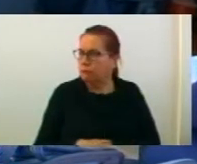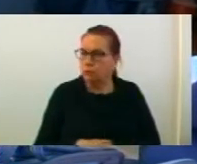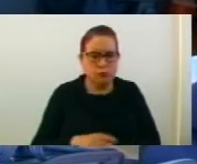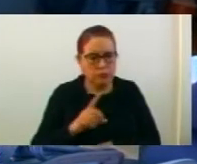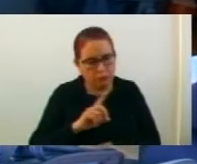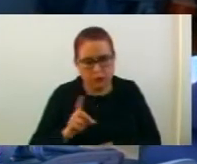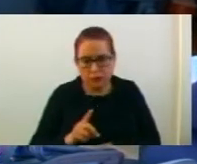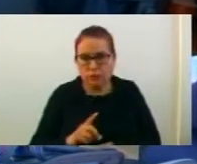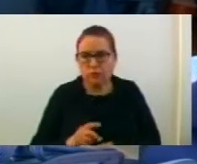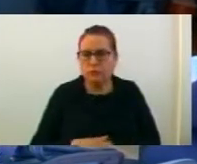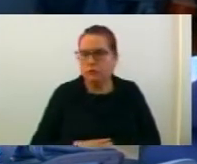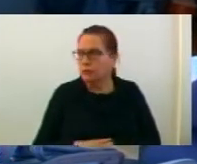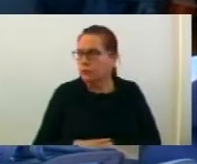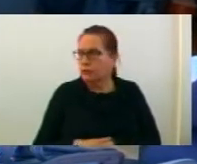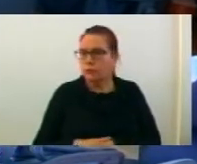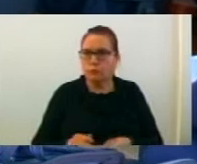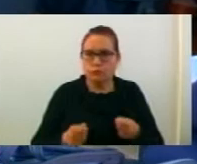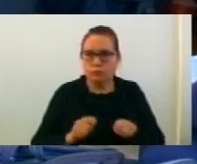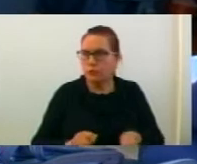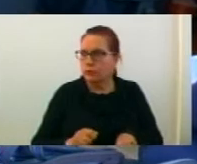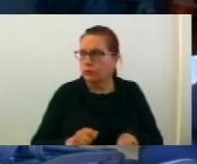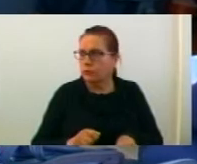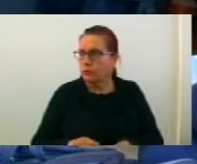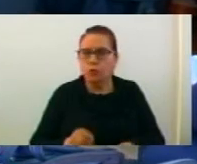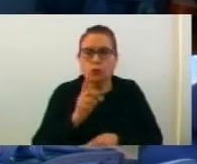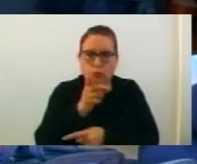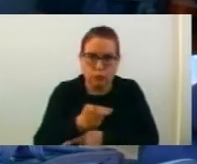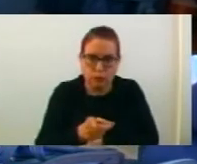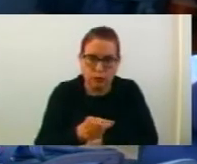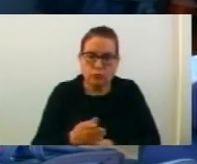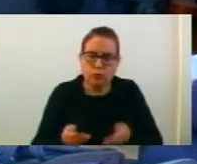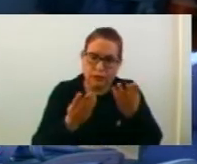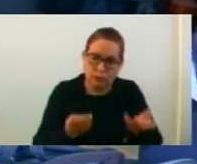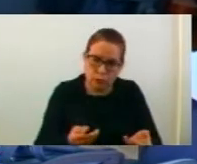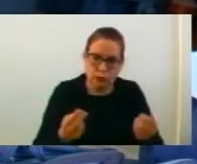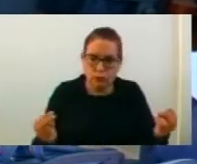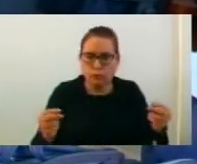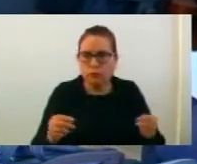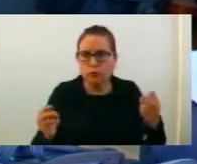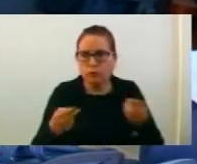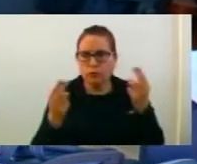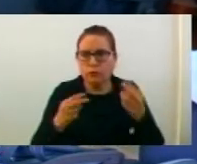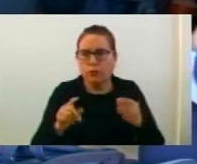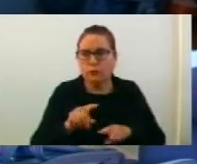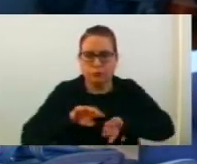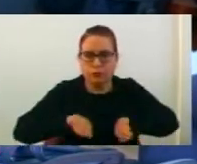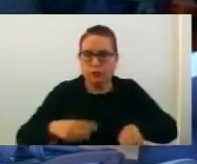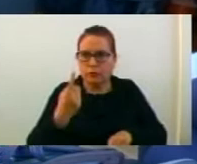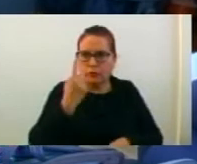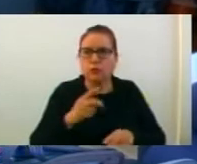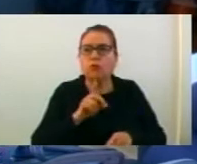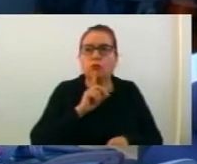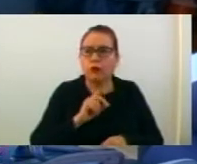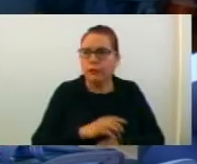Ако никой не ба разбор, го заключувам претрасот и одлуките со предлогите от комисијата, поединачно ги ставам на